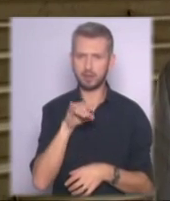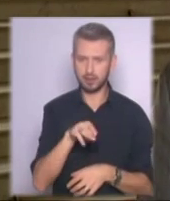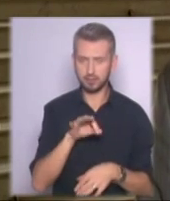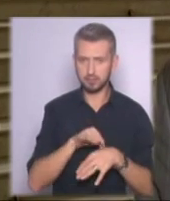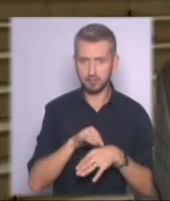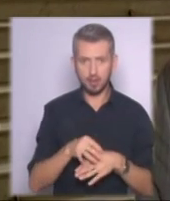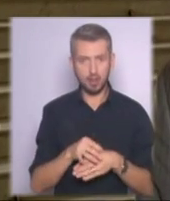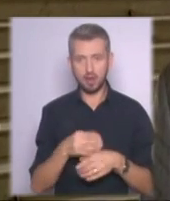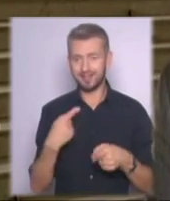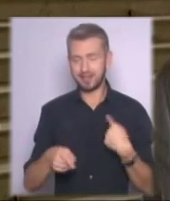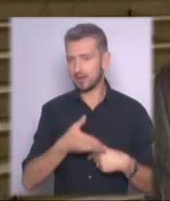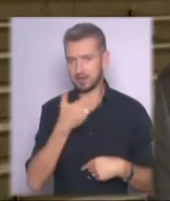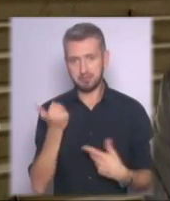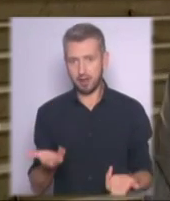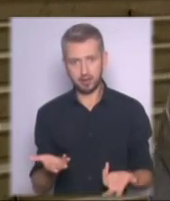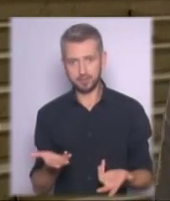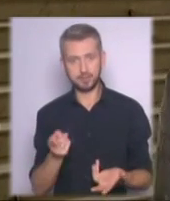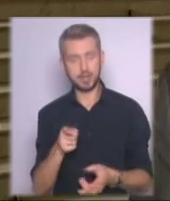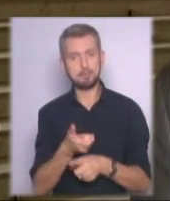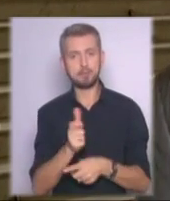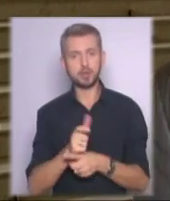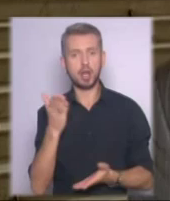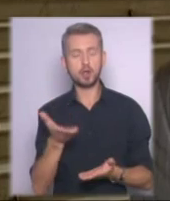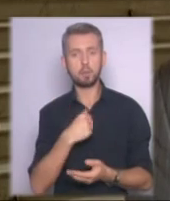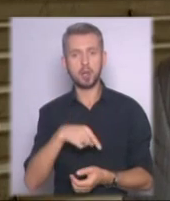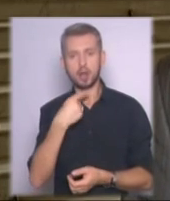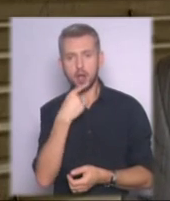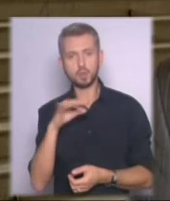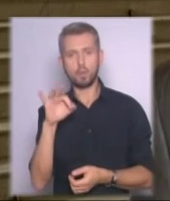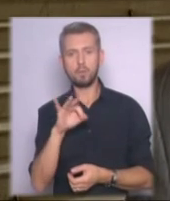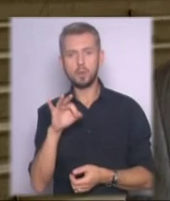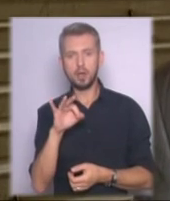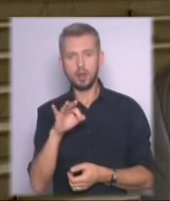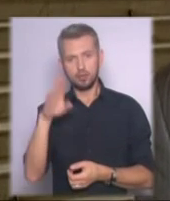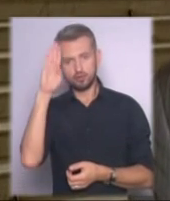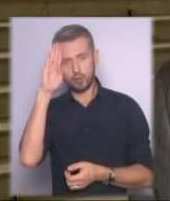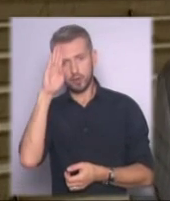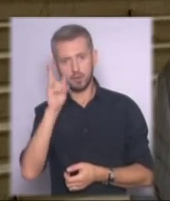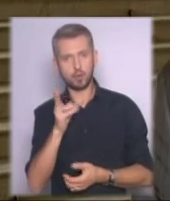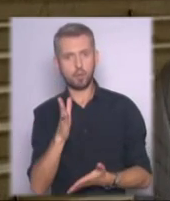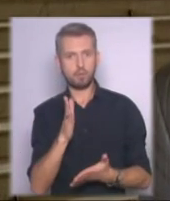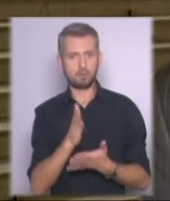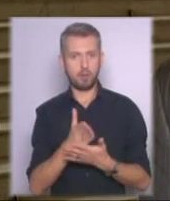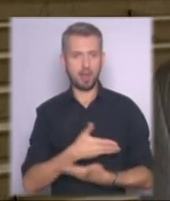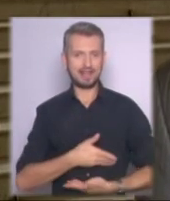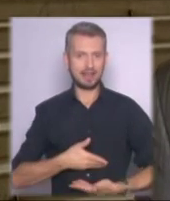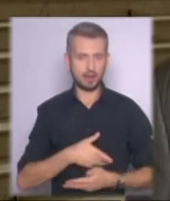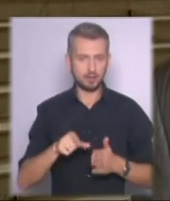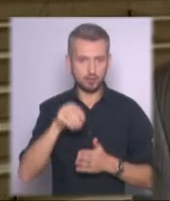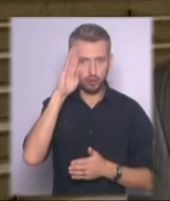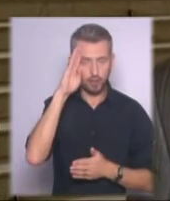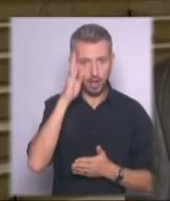немає різниці між ними. І тим більше, якщо ми кажемо про чоловіків, які мають секс з чоловіками, або